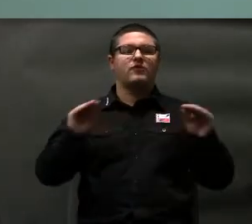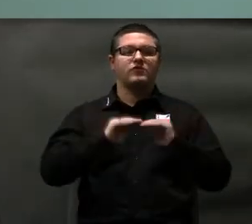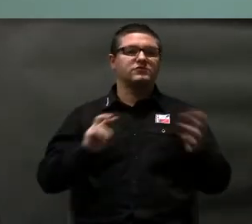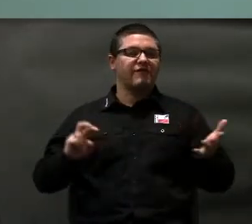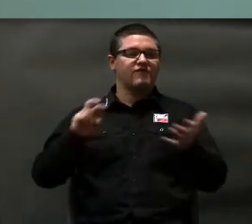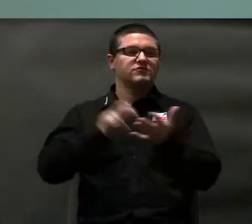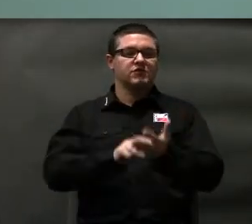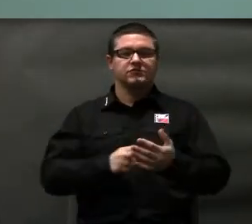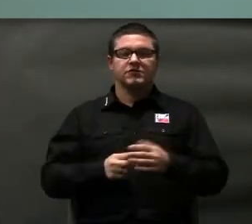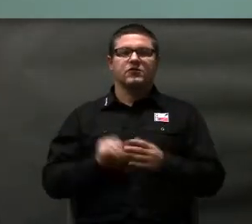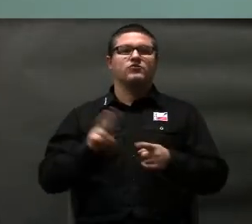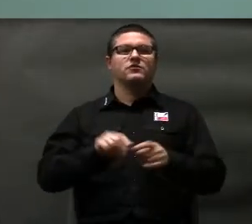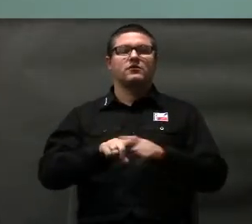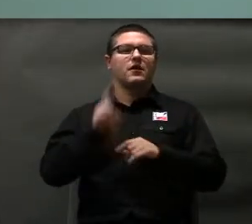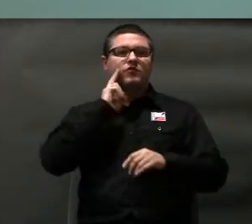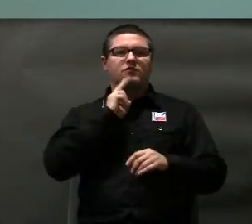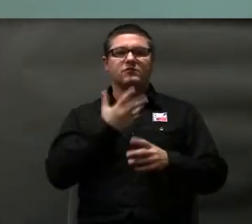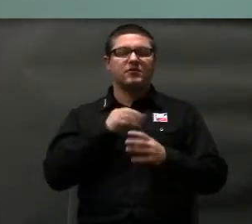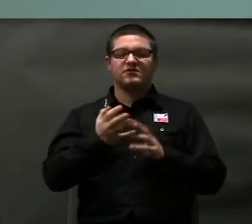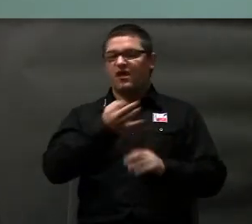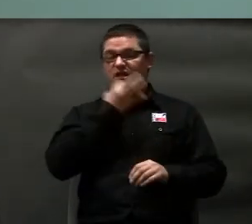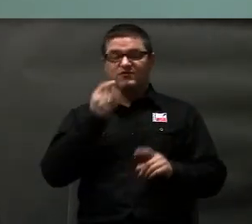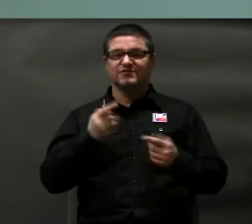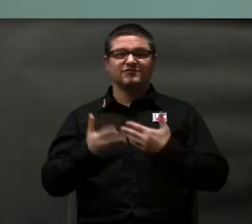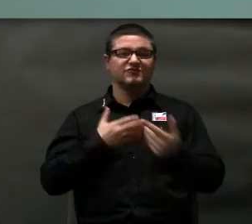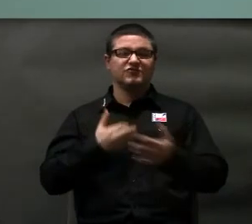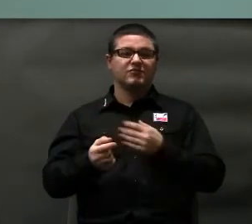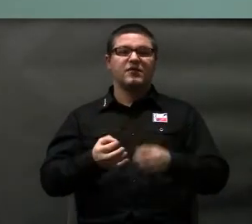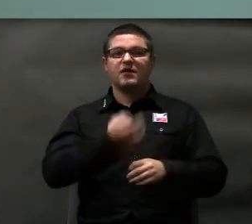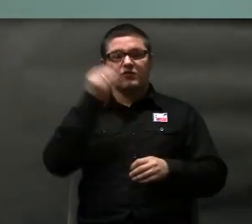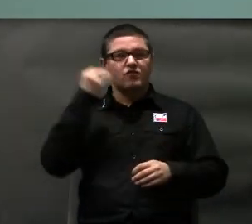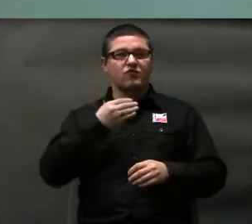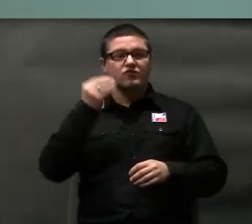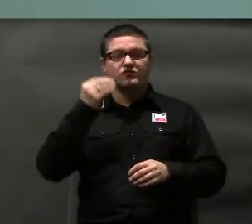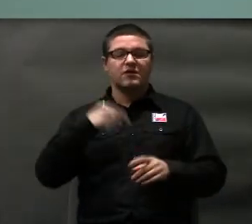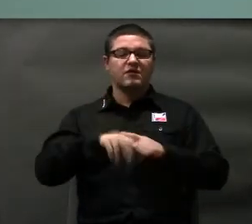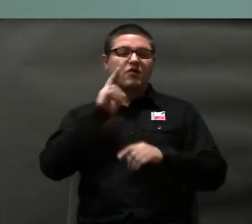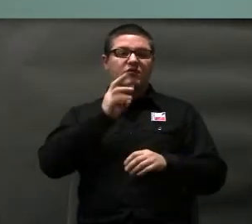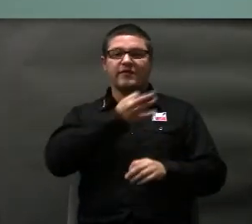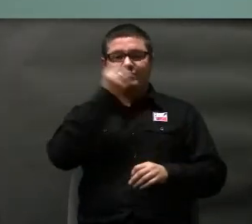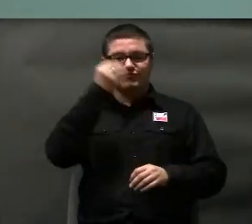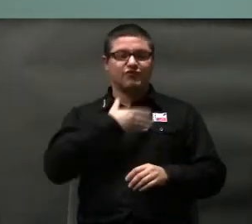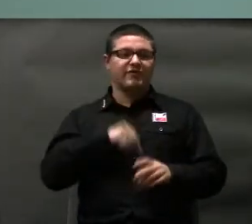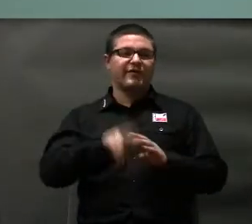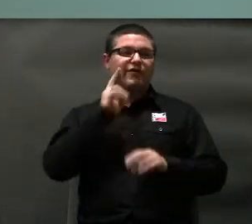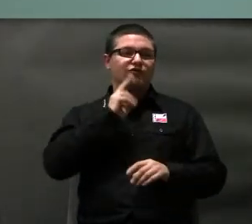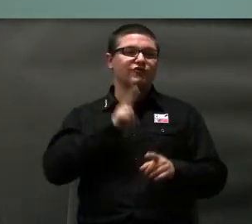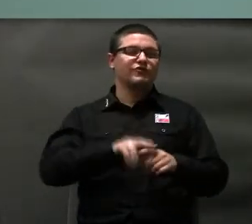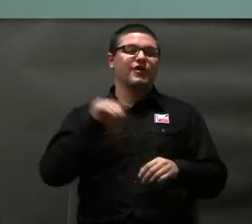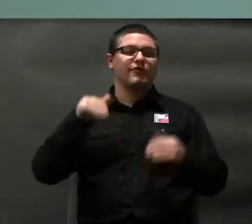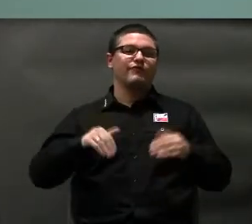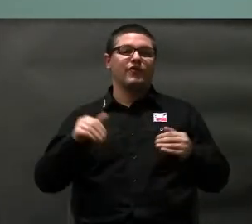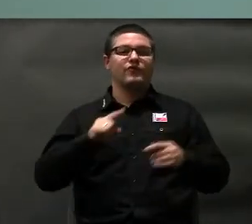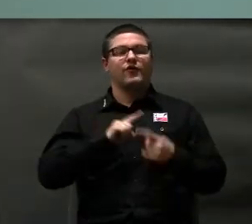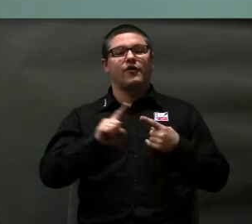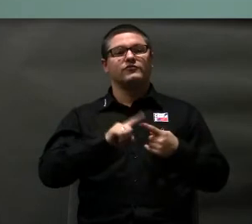włączającej, która dla osób głuchych nie jest najlepsza, bo najlepsze dla głuchych są szkoły dla głuchych. Takie, w których będą mogły